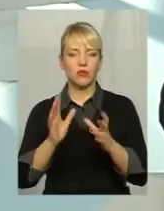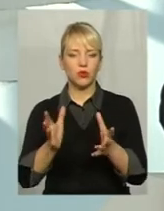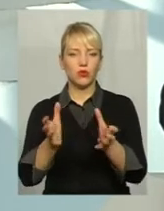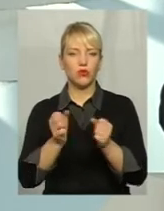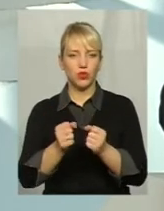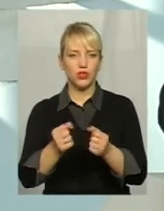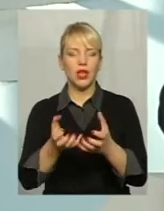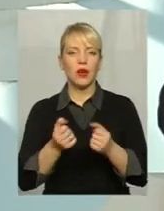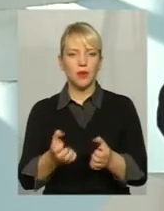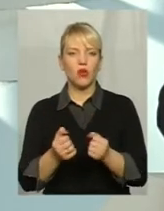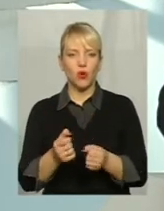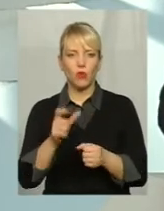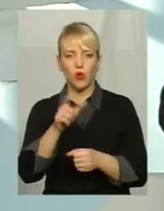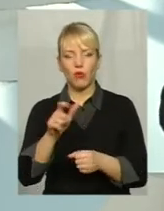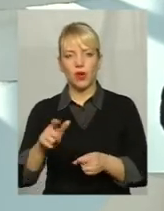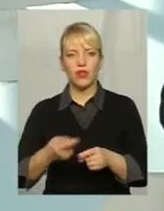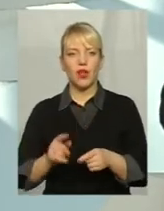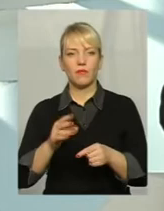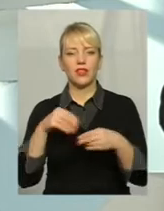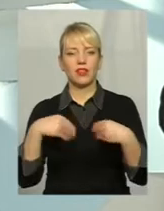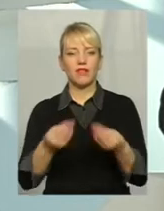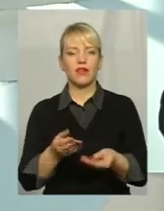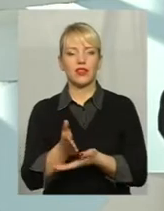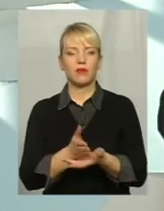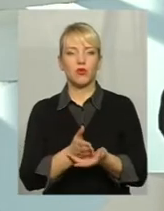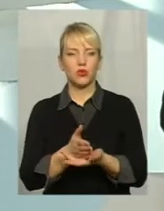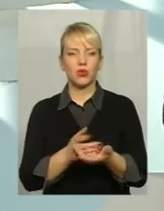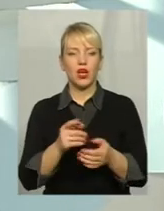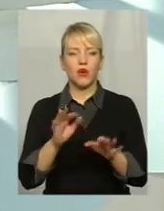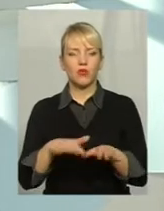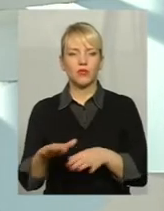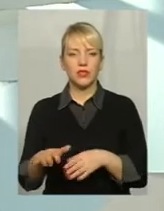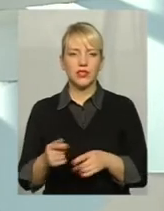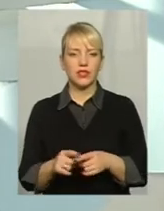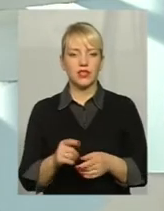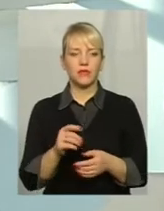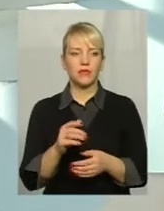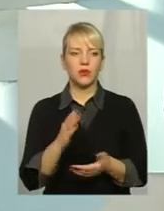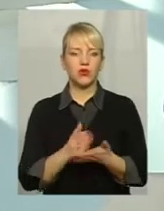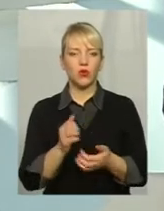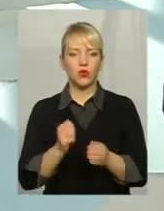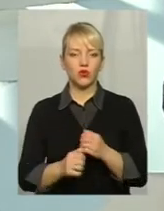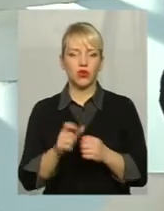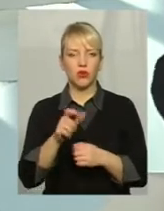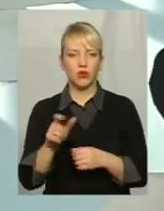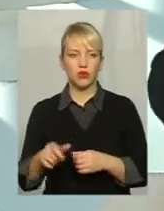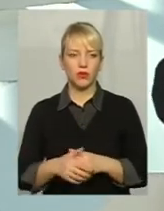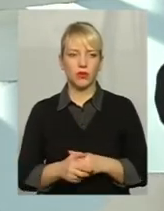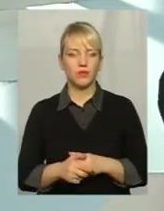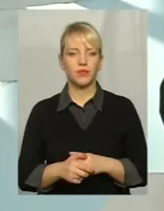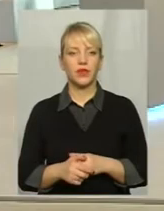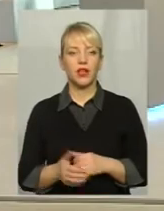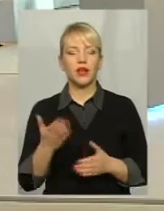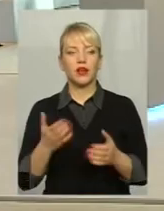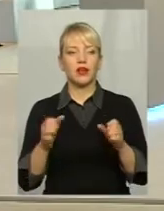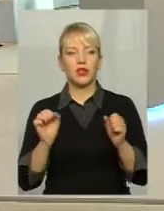громадян, надавати послугу по місці проживання кожної особи Тобто по суті, будь ласка Якщо